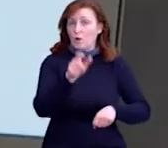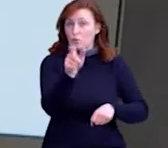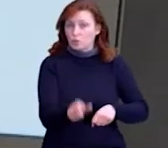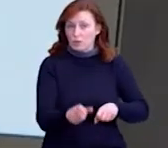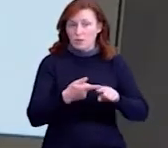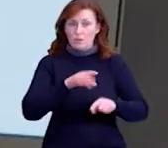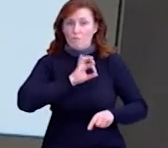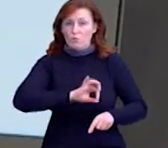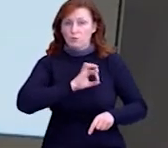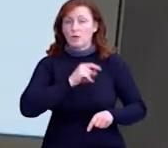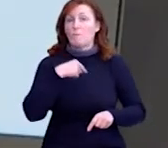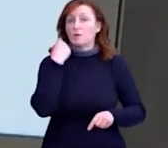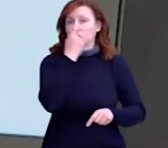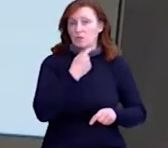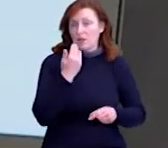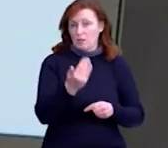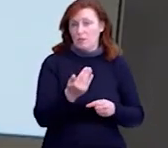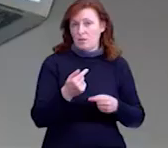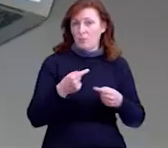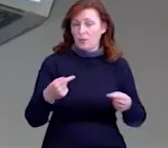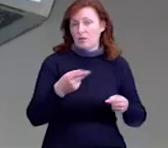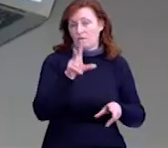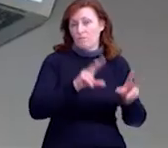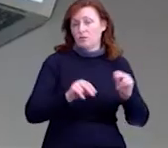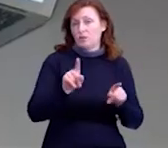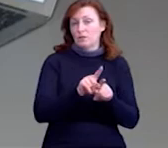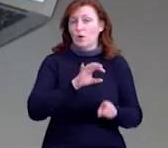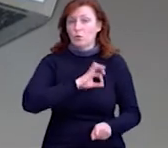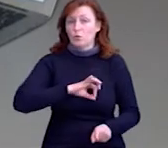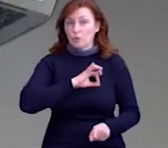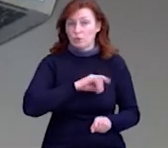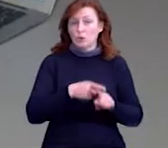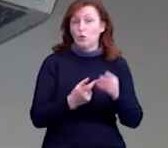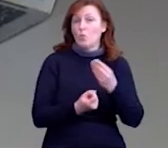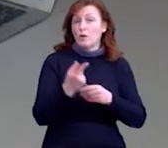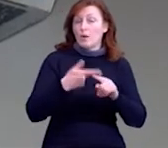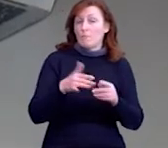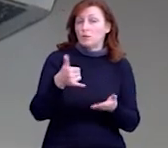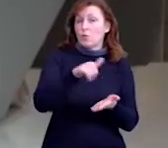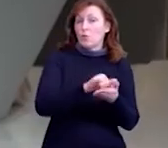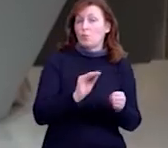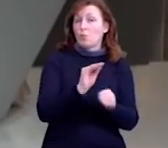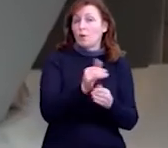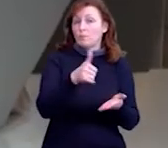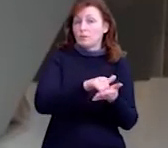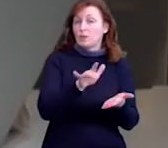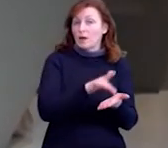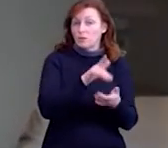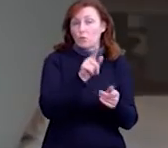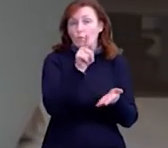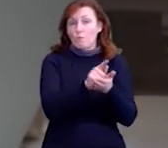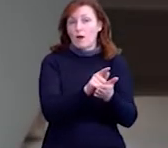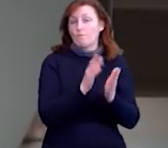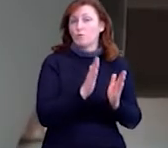йдеться про використання персональних даних, вважає юрист Максим Костецький. Каже, до появи додатку Кабінет міністрів мав урегулювати